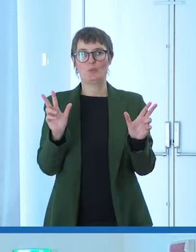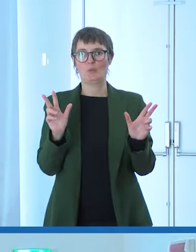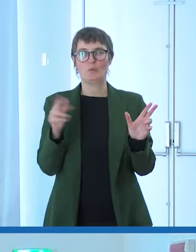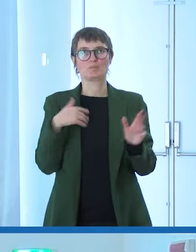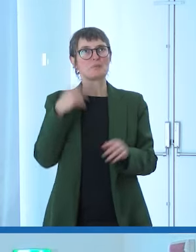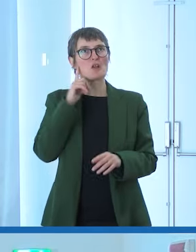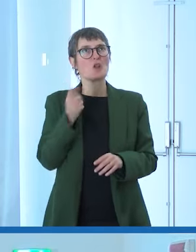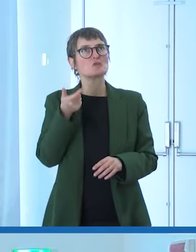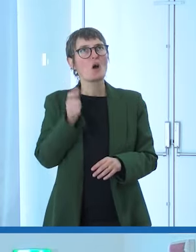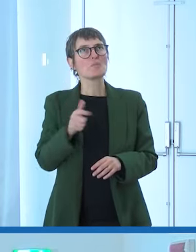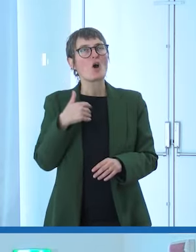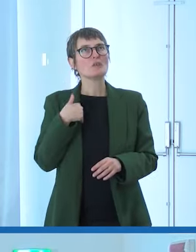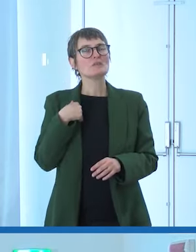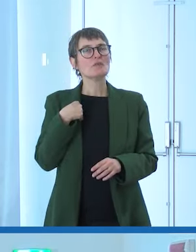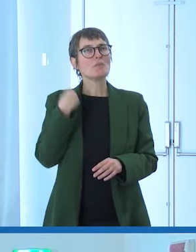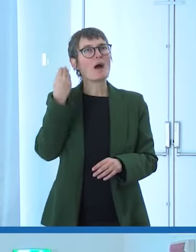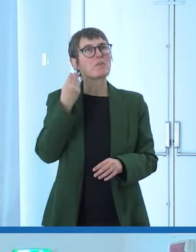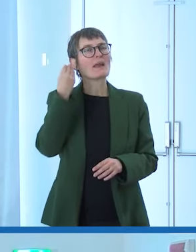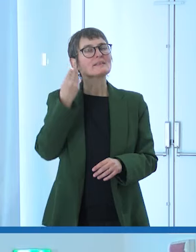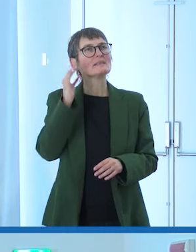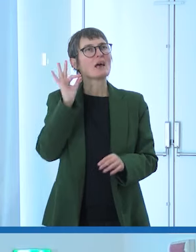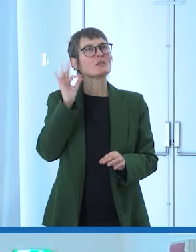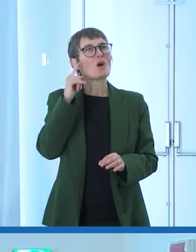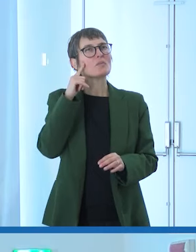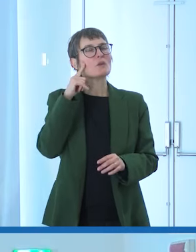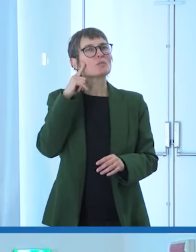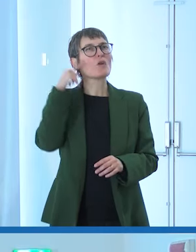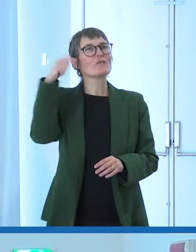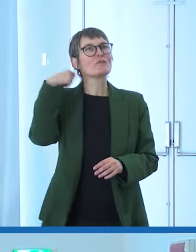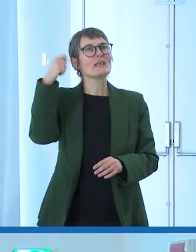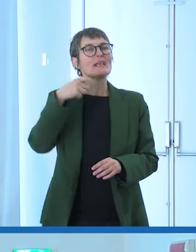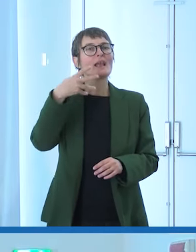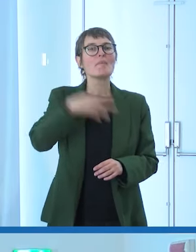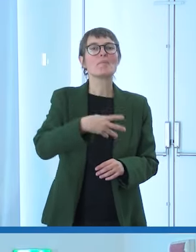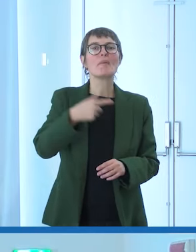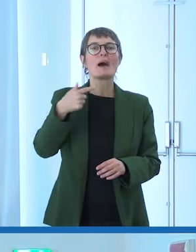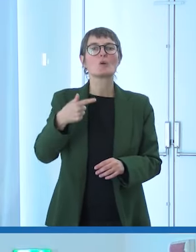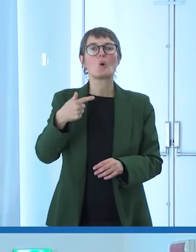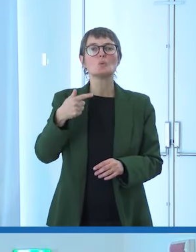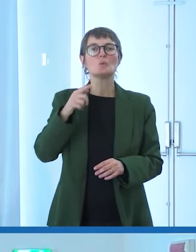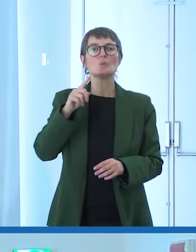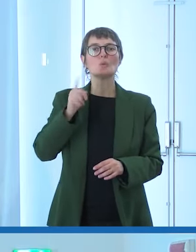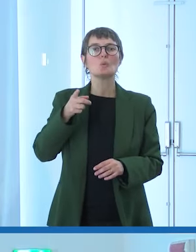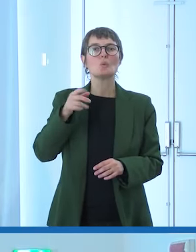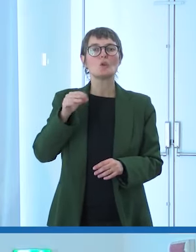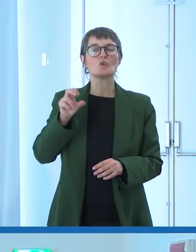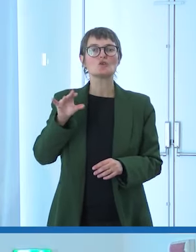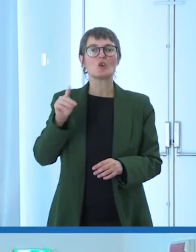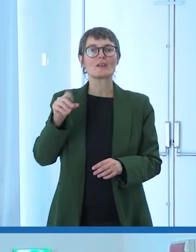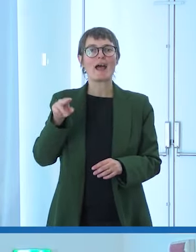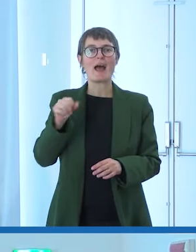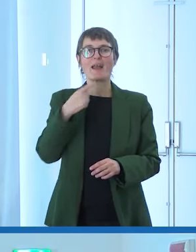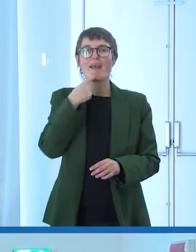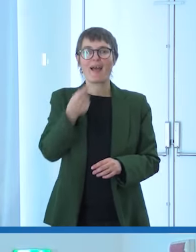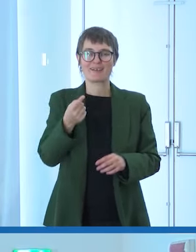so perché da quel momento di Marco Tullio Giordana che cita un proverbio africano e si chiama appunto quando sei nato non puoi più nasconderti